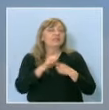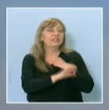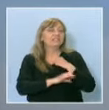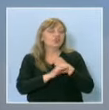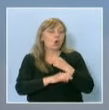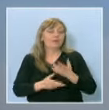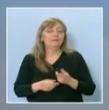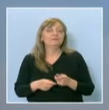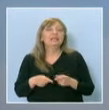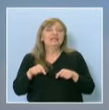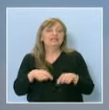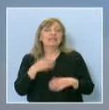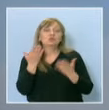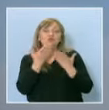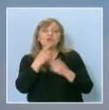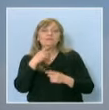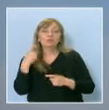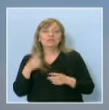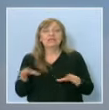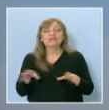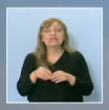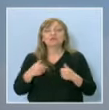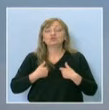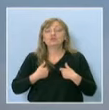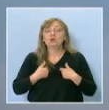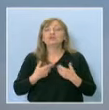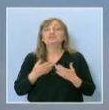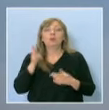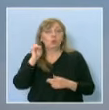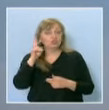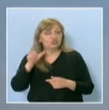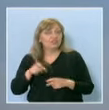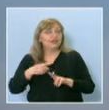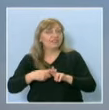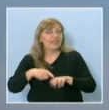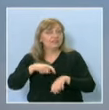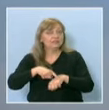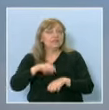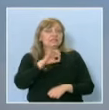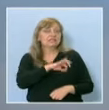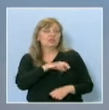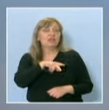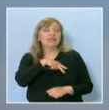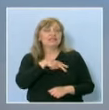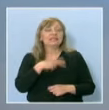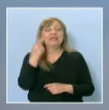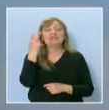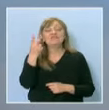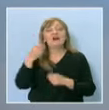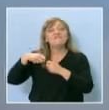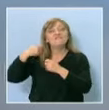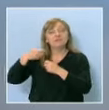те заедно са своите съученици и с помощта на учителката си Нели Димова, спечелиха награди с два свои филма.